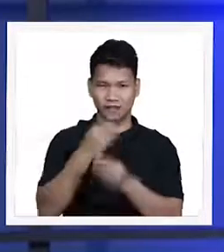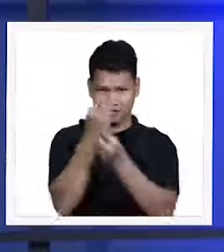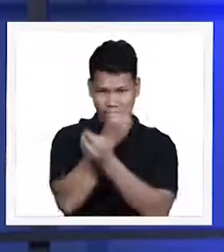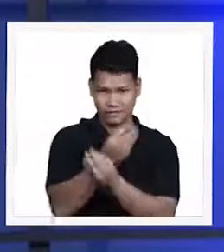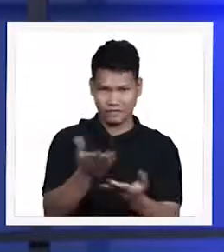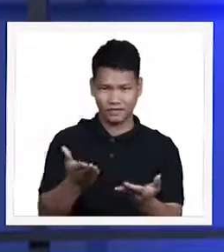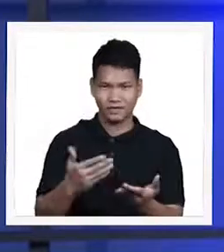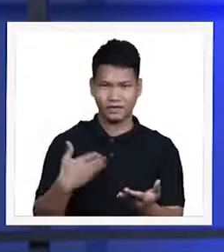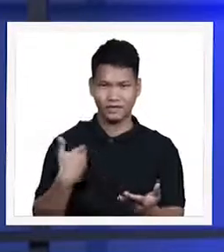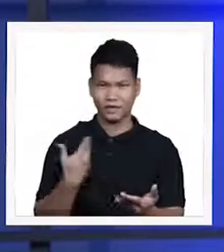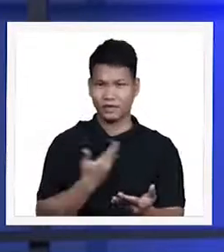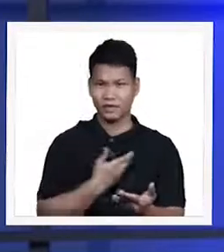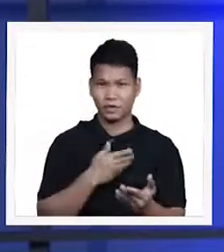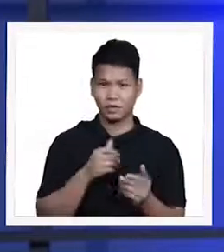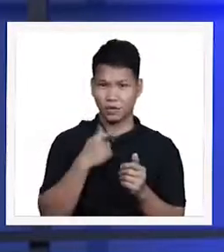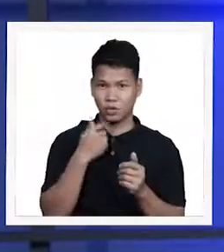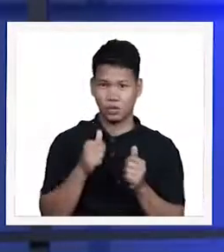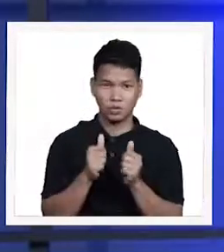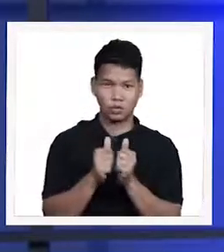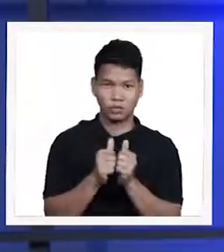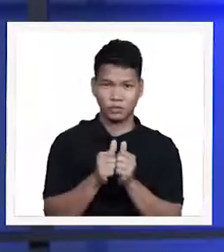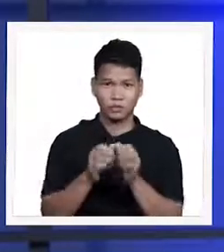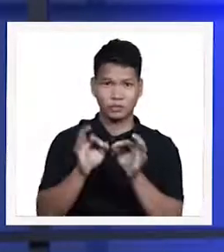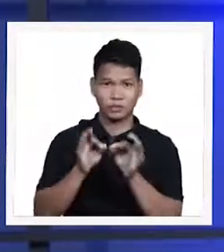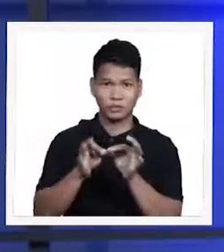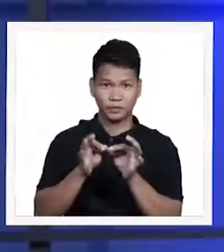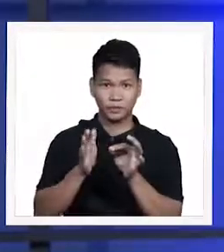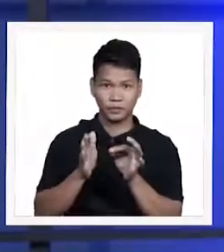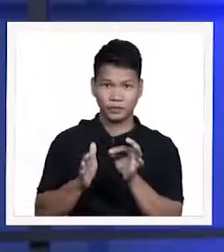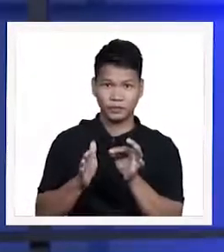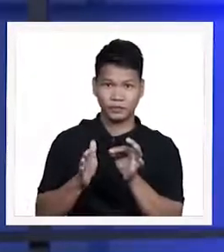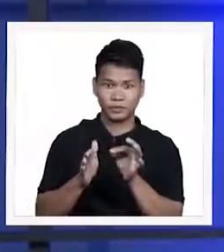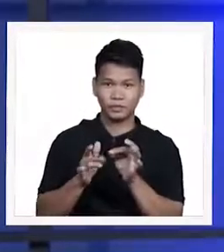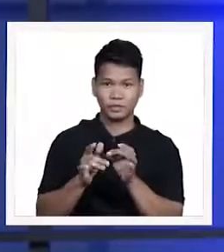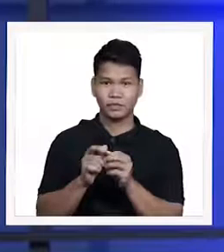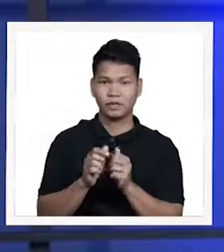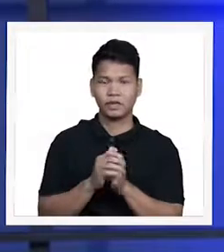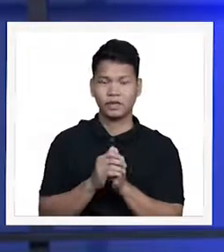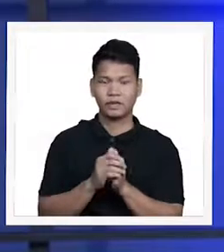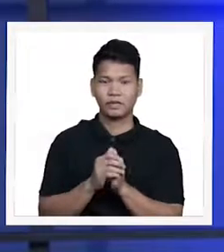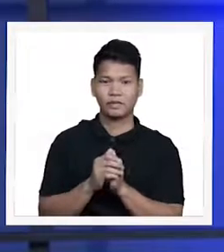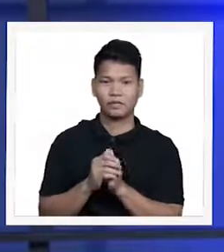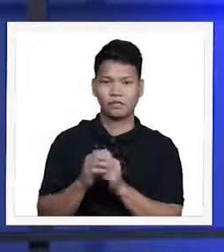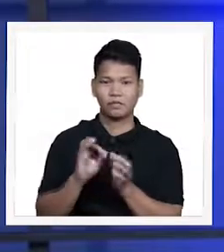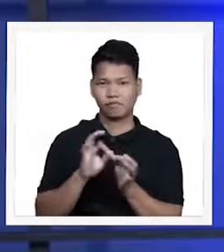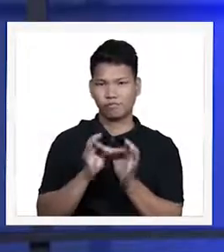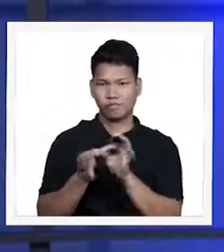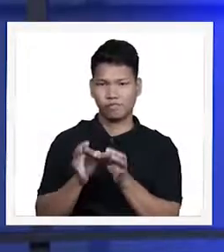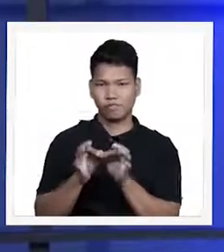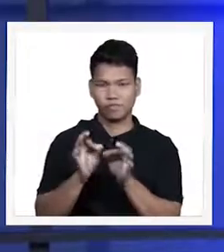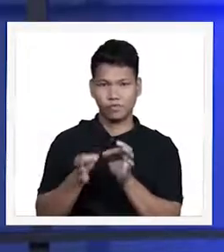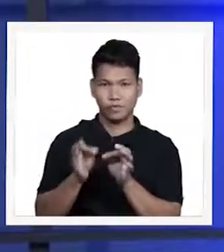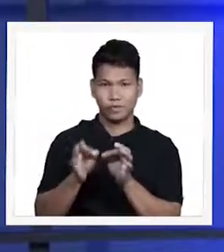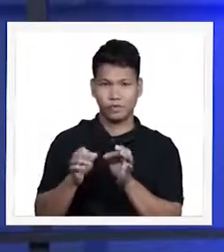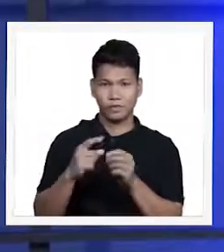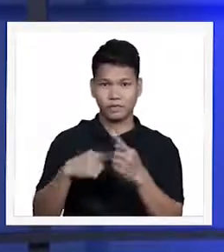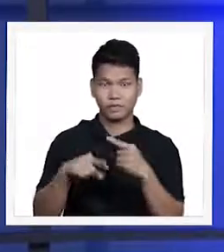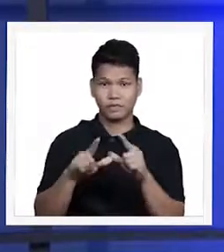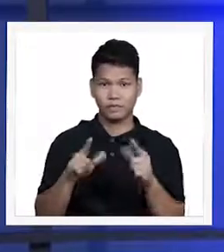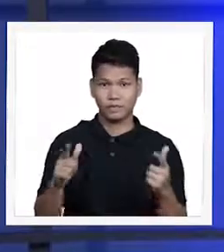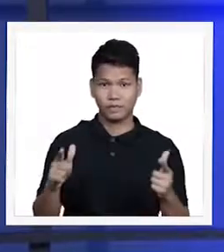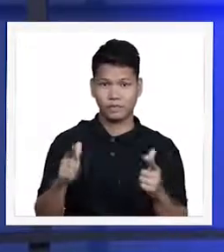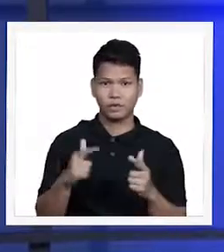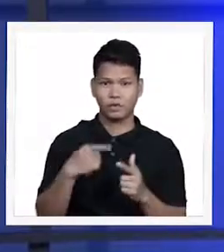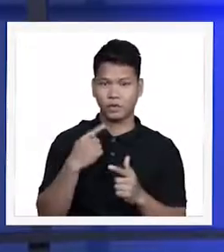ang ating kasama, who will be doing the translation in sign language